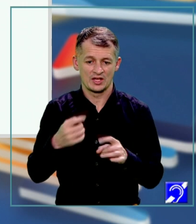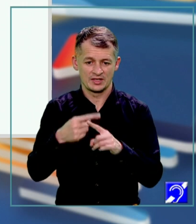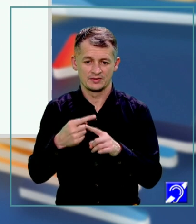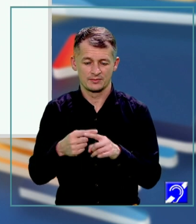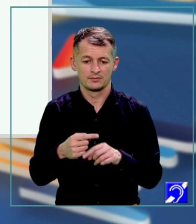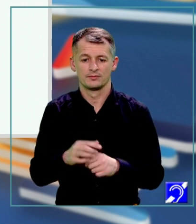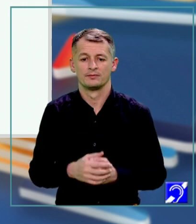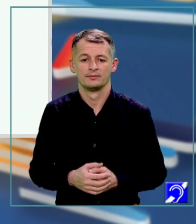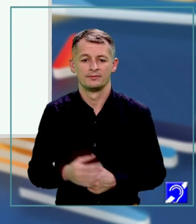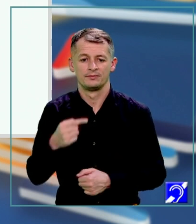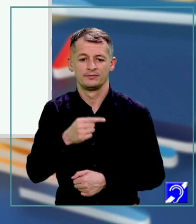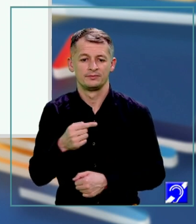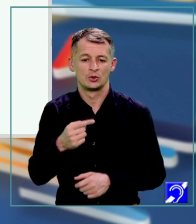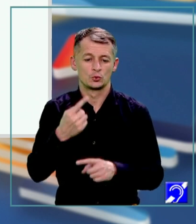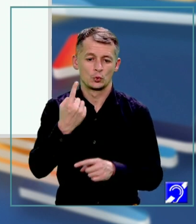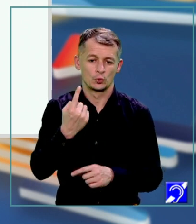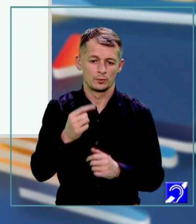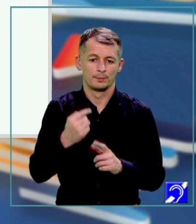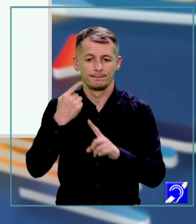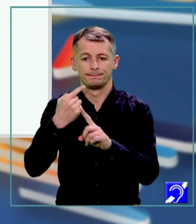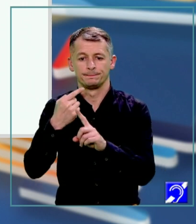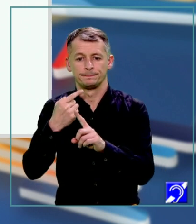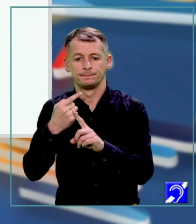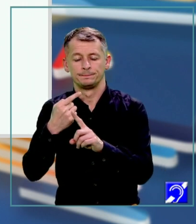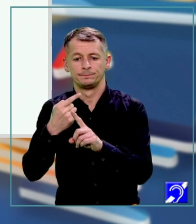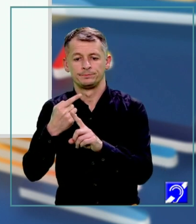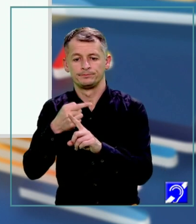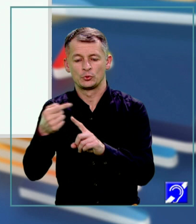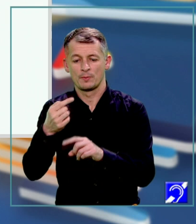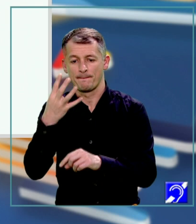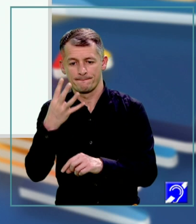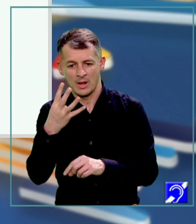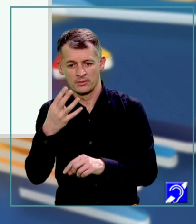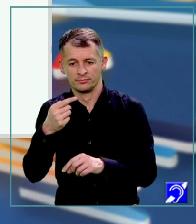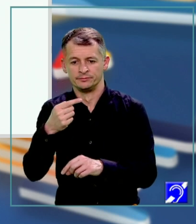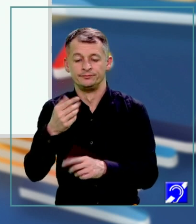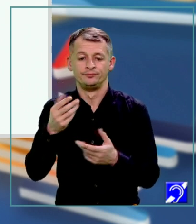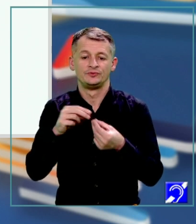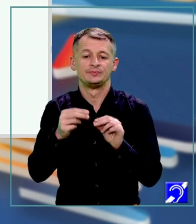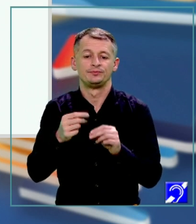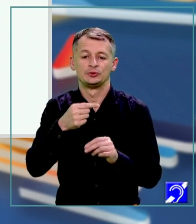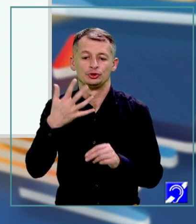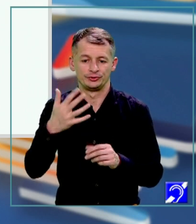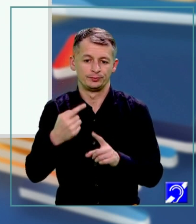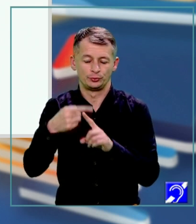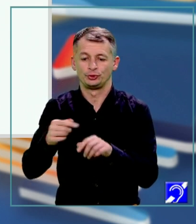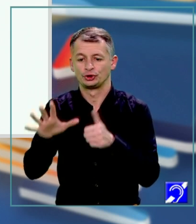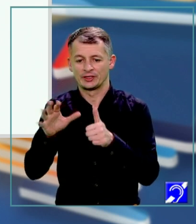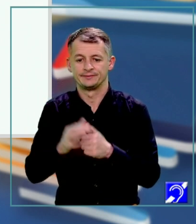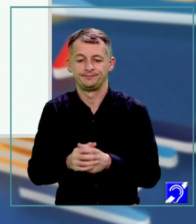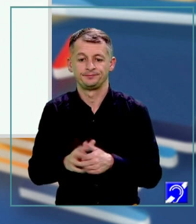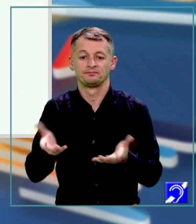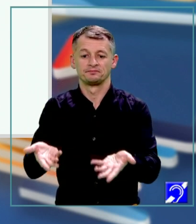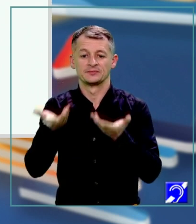minus 1 cu minus 4 minus 5 și cu plus 6